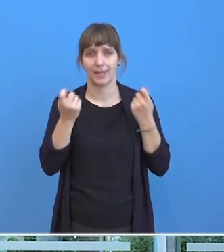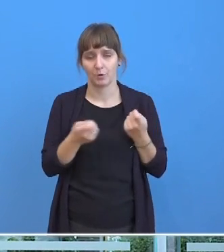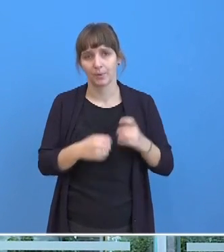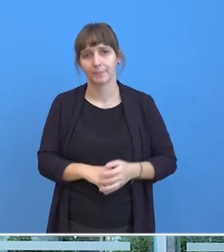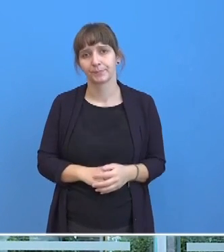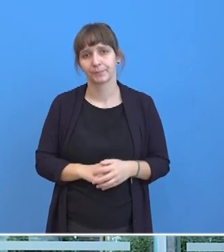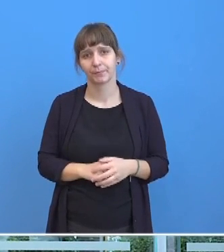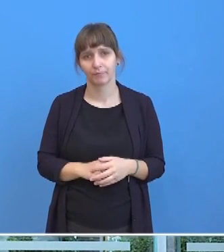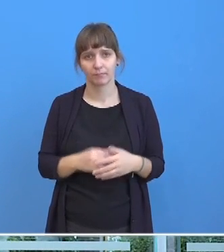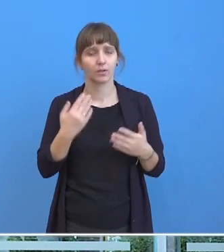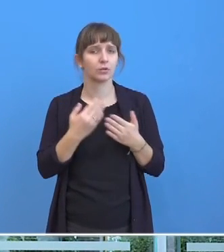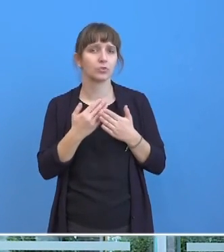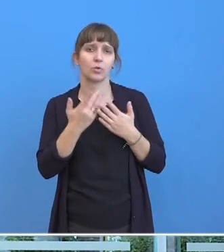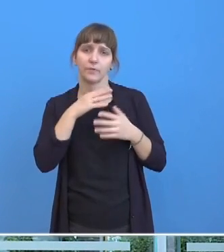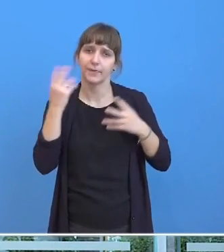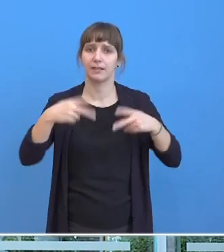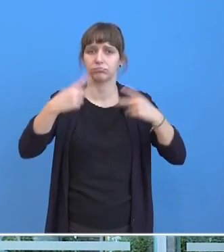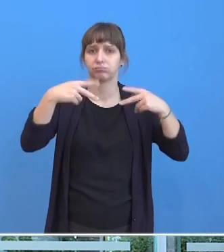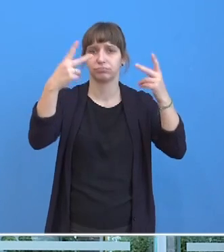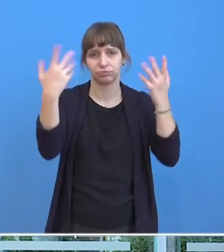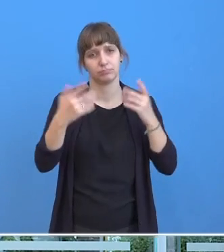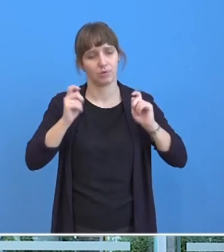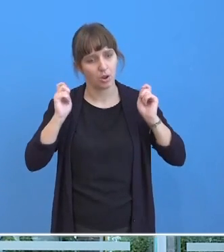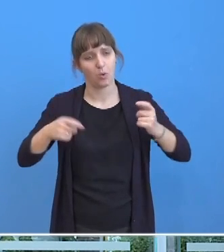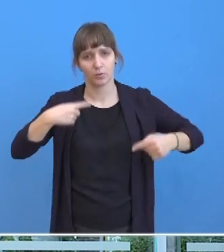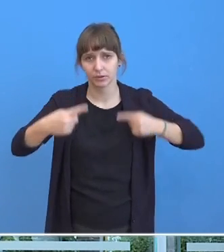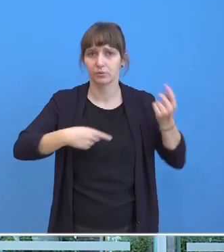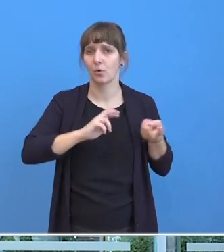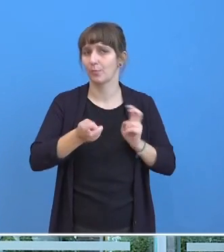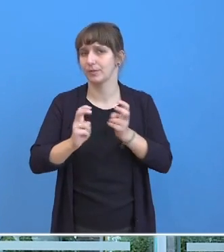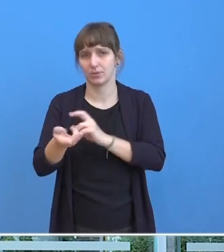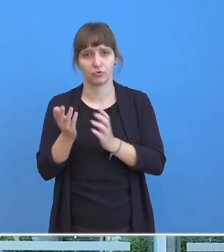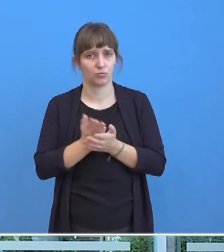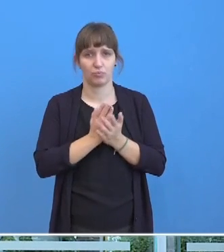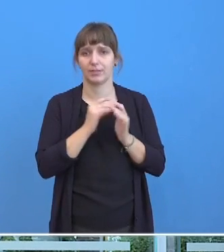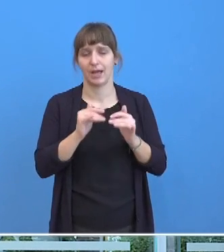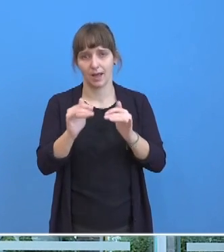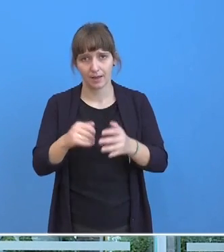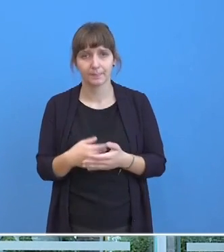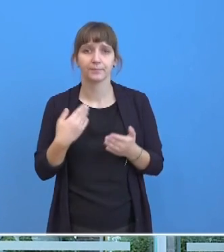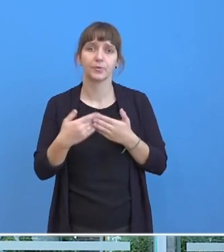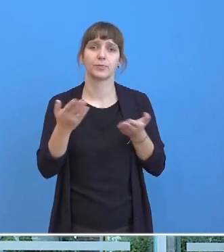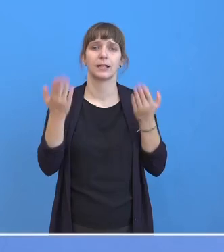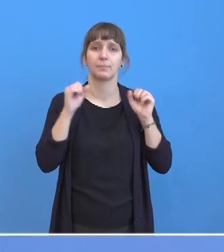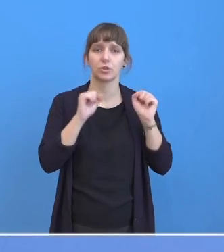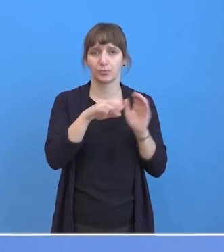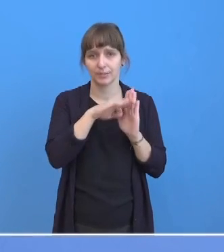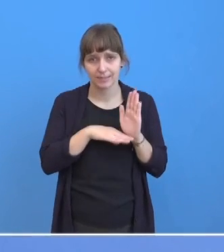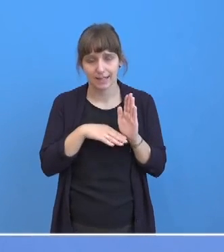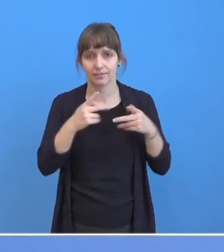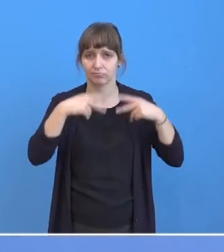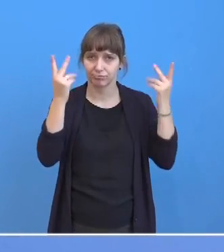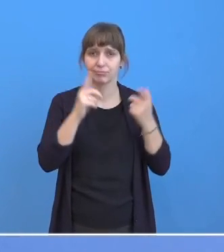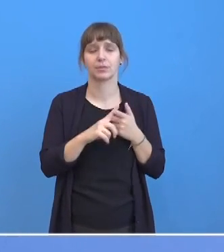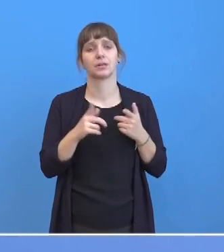Davon ist schon vieles auf den Weg gebracht und einiges umgesetzt. Ich verweise nochmal auf das Klimaschutzgesetz, auf das